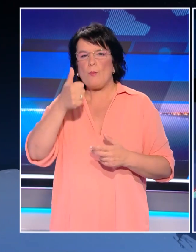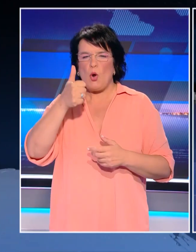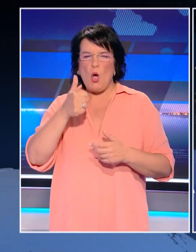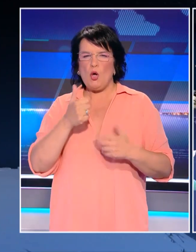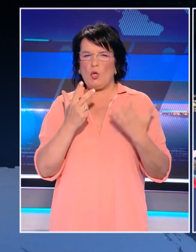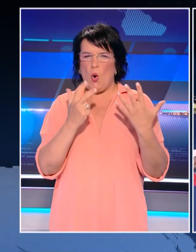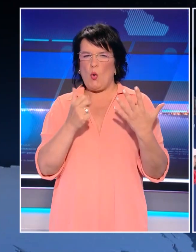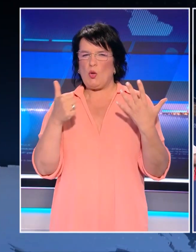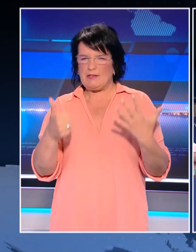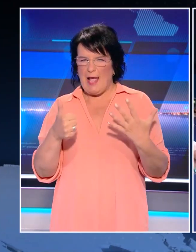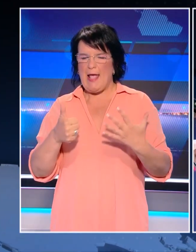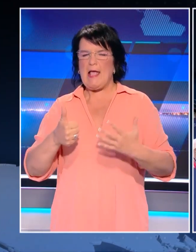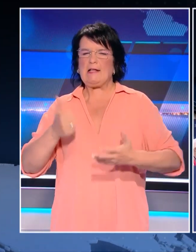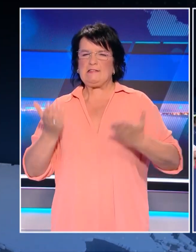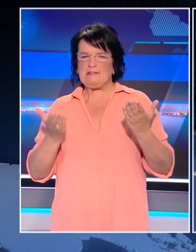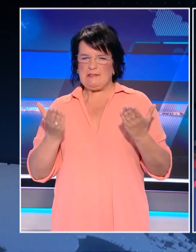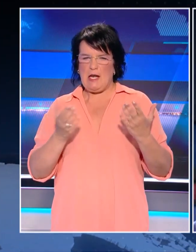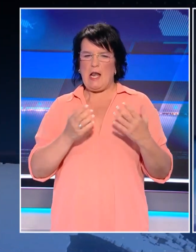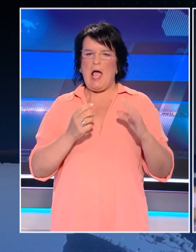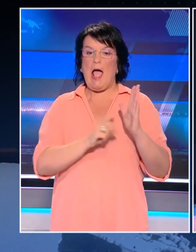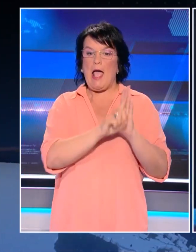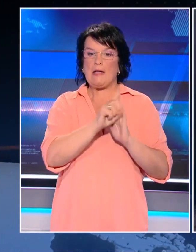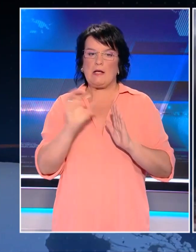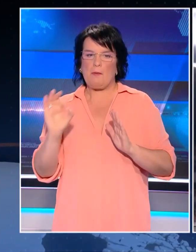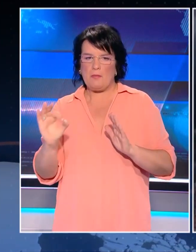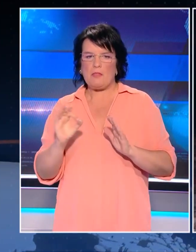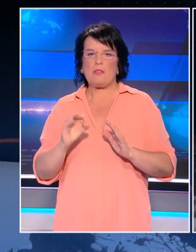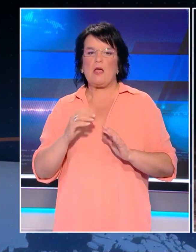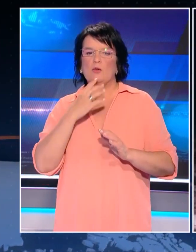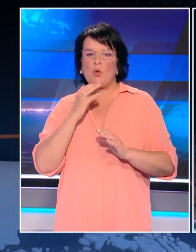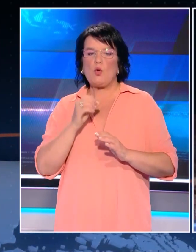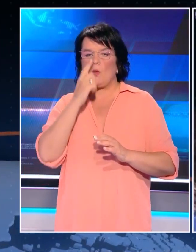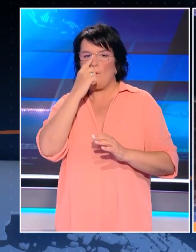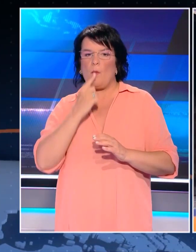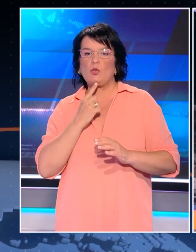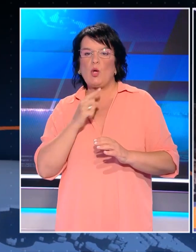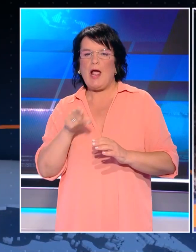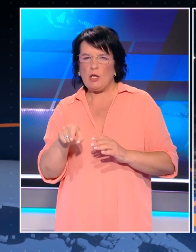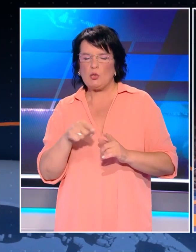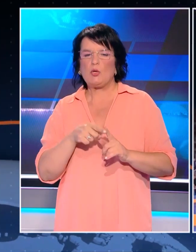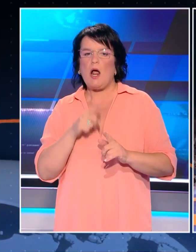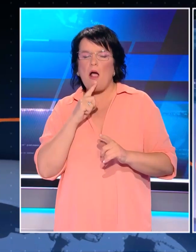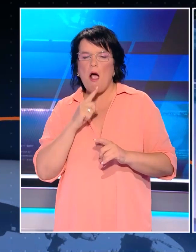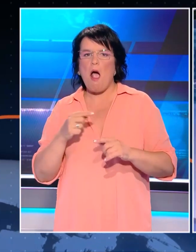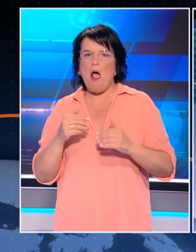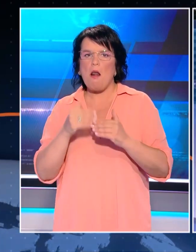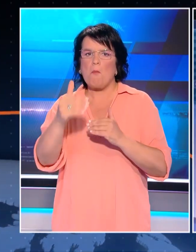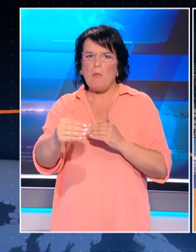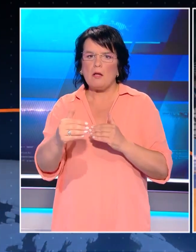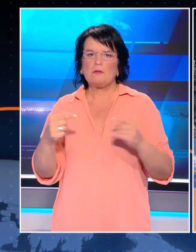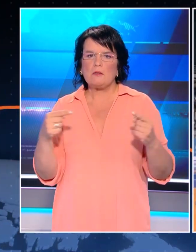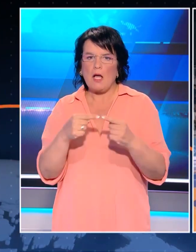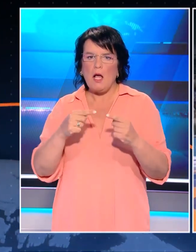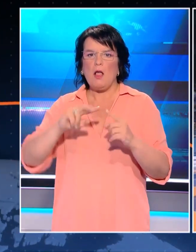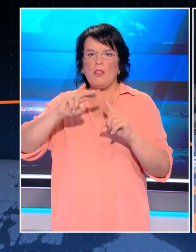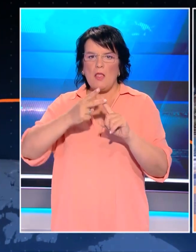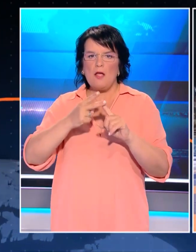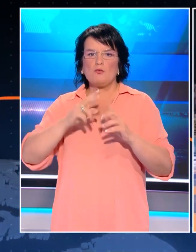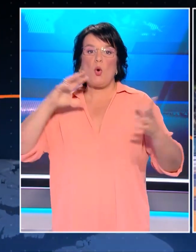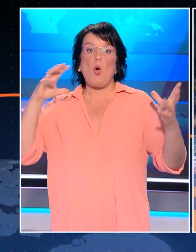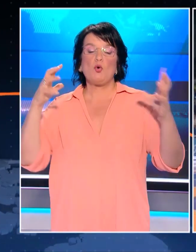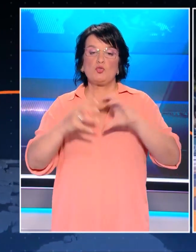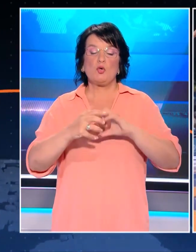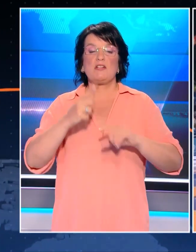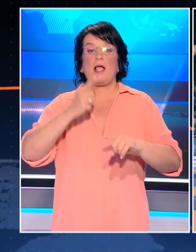86 κιλών Ελευθέρας με 11-0, κοντρά στον Πορτορικανό Ήθαν Έντριαν Ράμος, στα πρωιμή τελικά βρήκε μπροστά του τον δεύτερο αθλητή κόσμου και